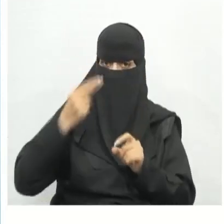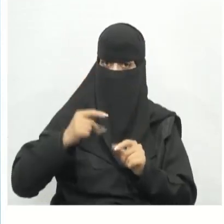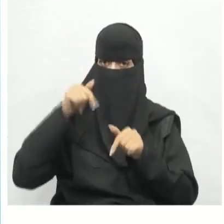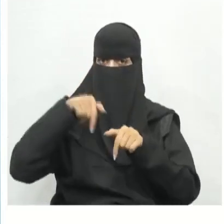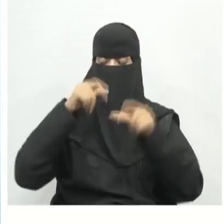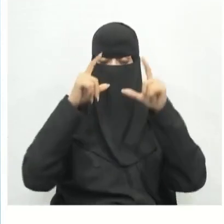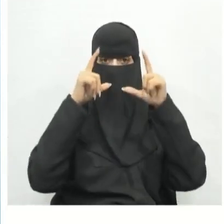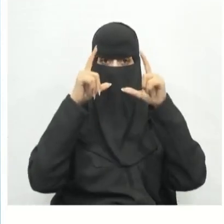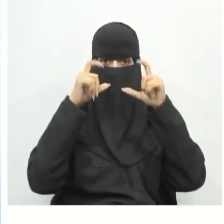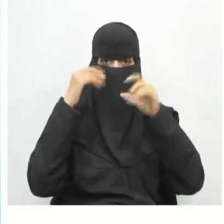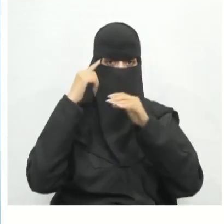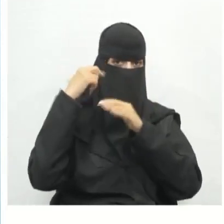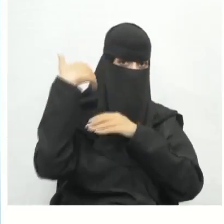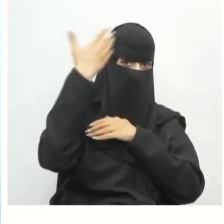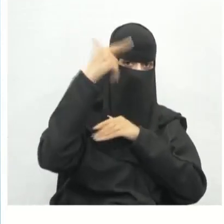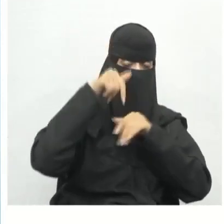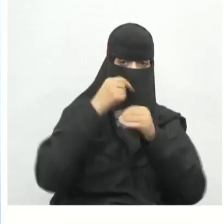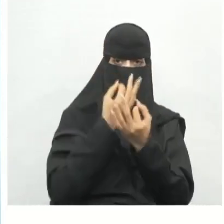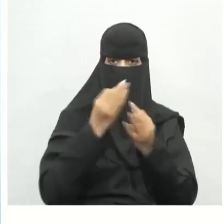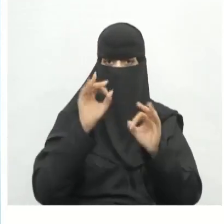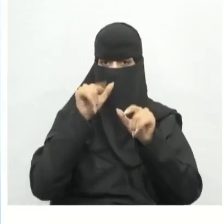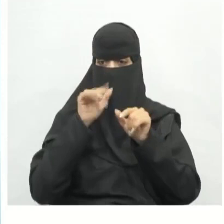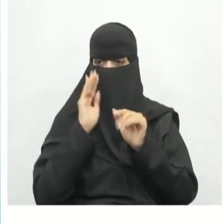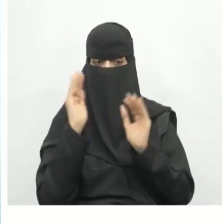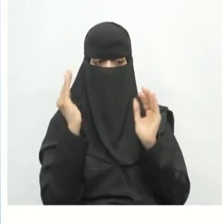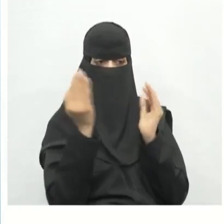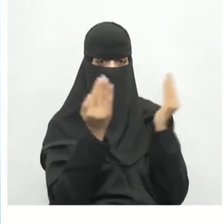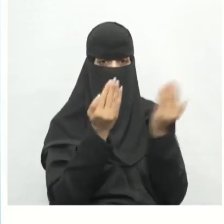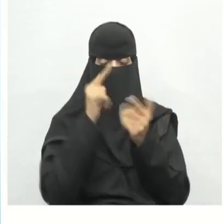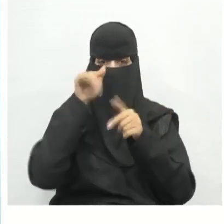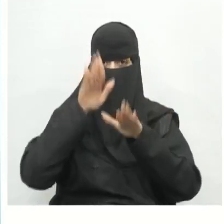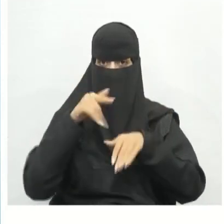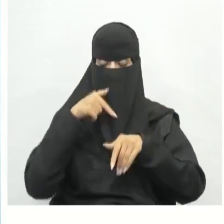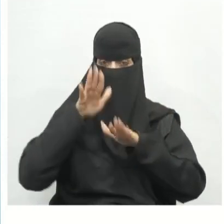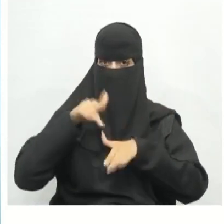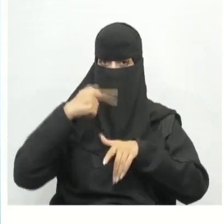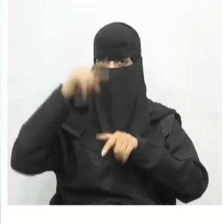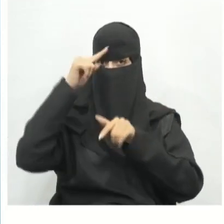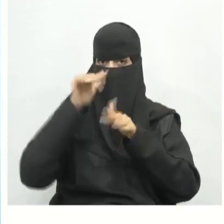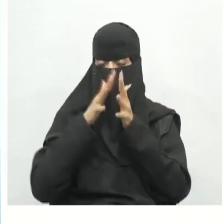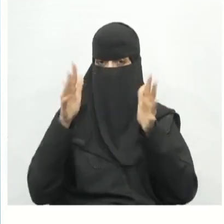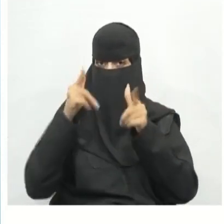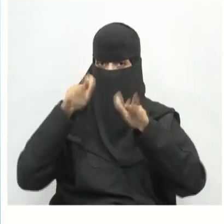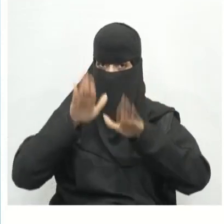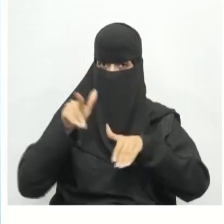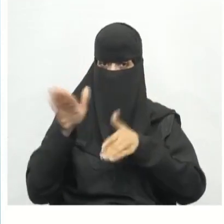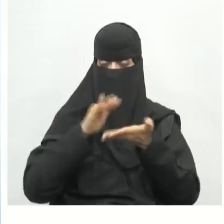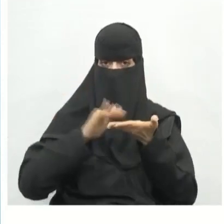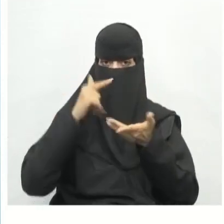بتصور التصميم من كافة الزوائع أيضا توفر تمثيلا أكثر واقعية